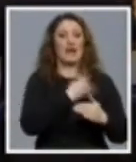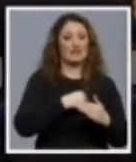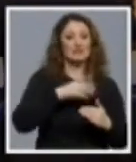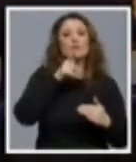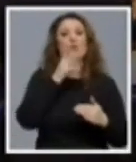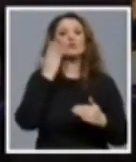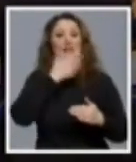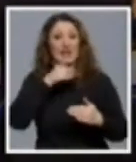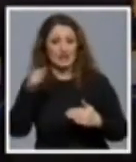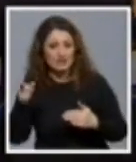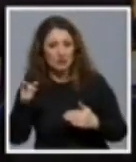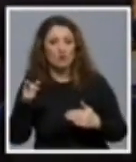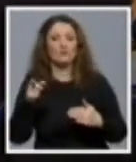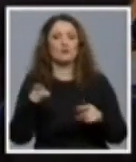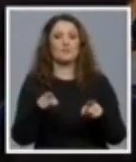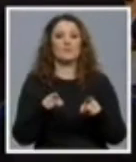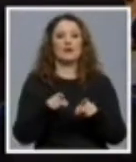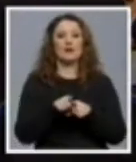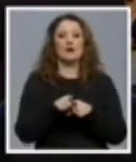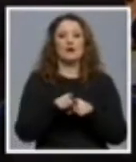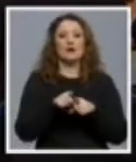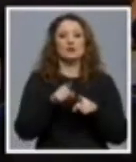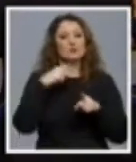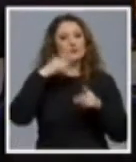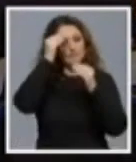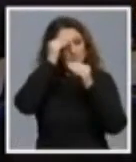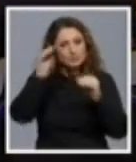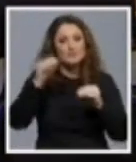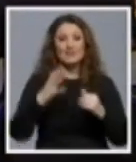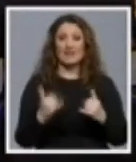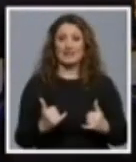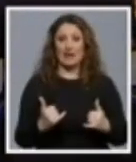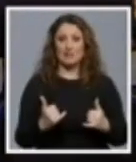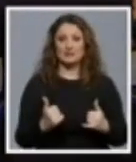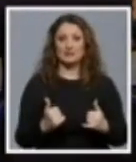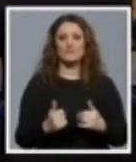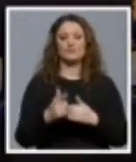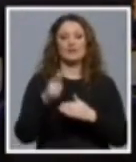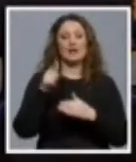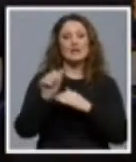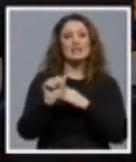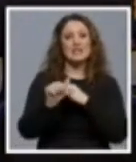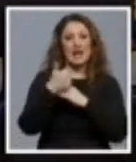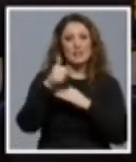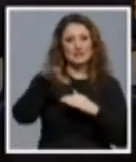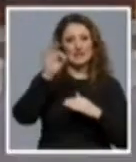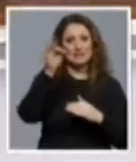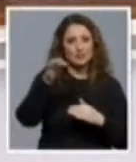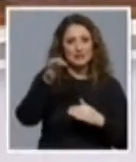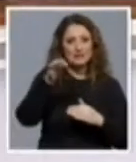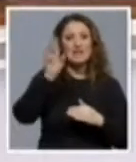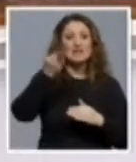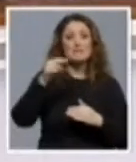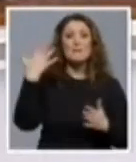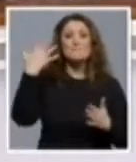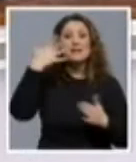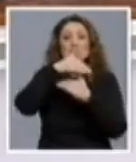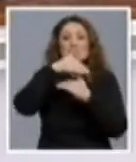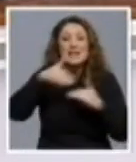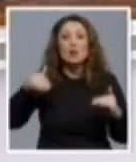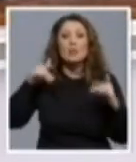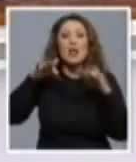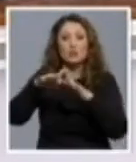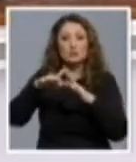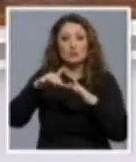iseljene Hrvatske i posjećam našu sveukupnu javnost. A je danas, 11. izbogna jedinica, ima pet milijuna Hrvata. Sramotno i